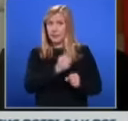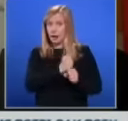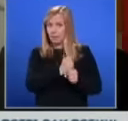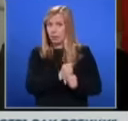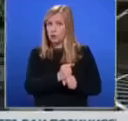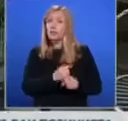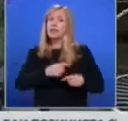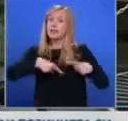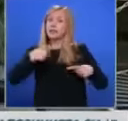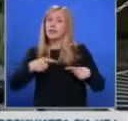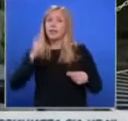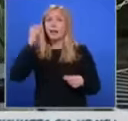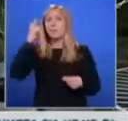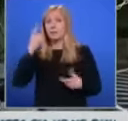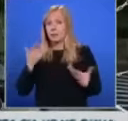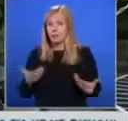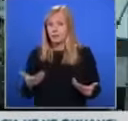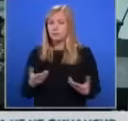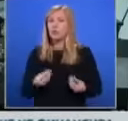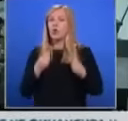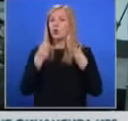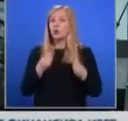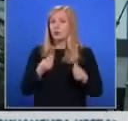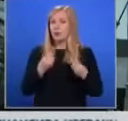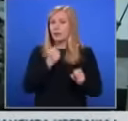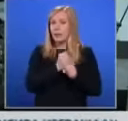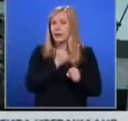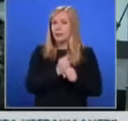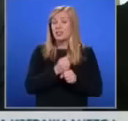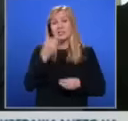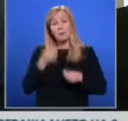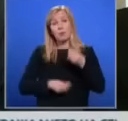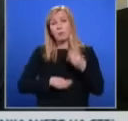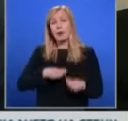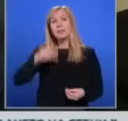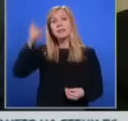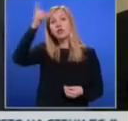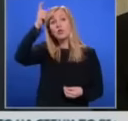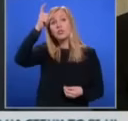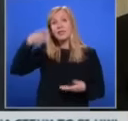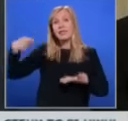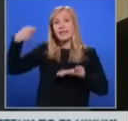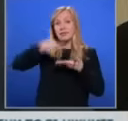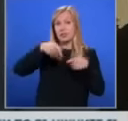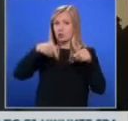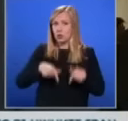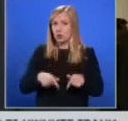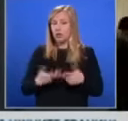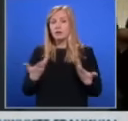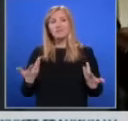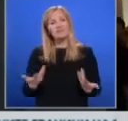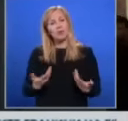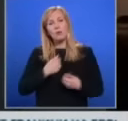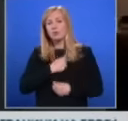технологичен капацитет. Именно от добре подготвени кадри са проблем за турските инвеститори у нас. Най-голямата трудност е въпроса с